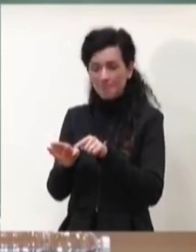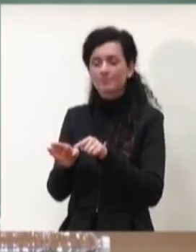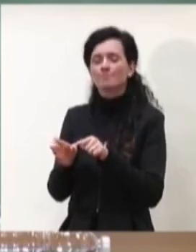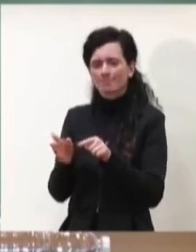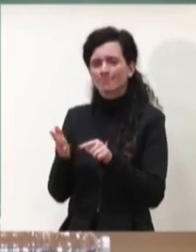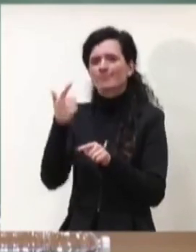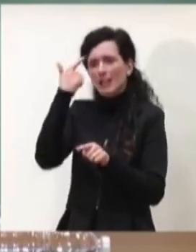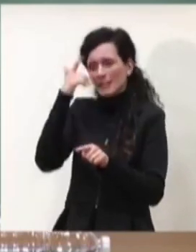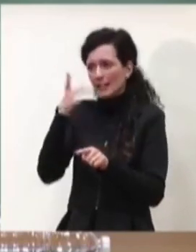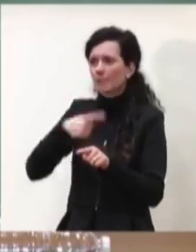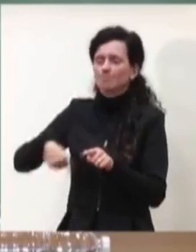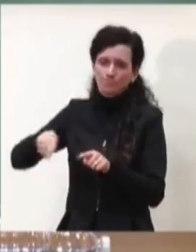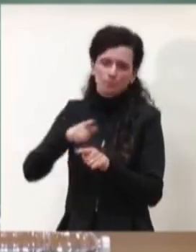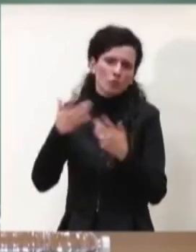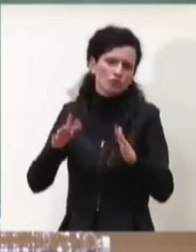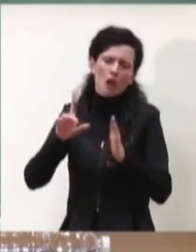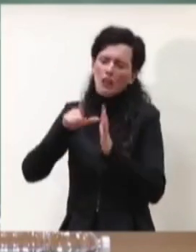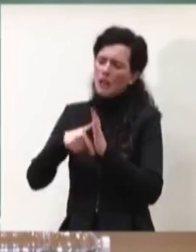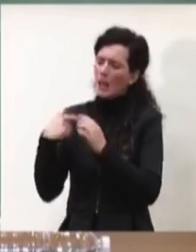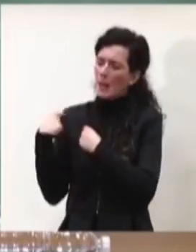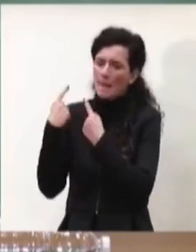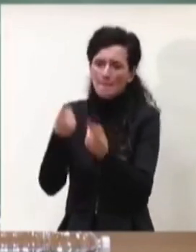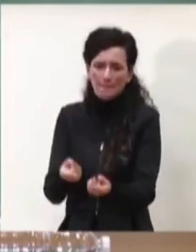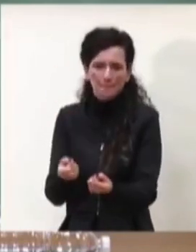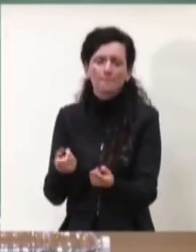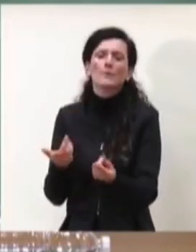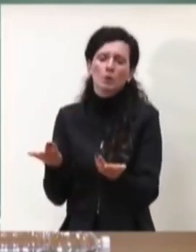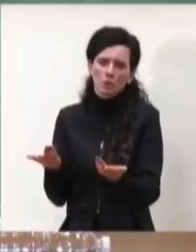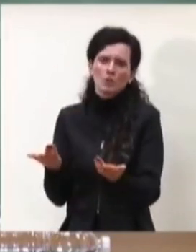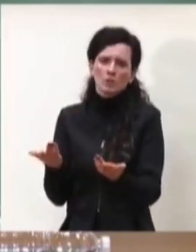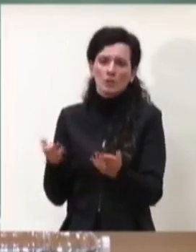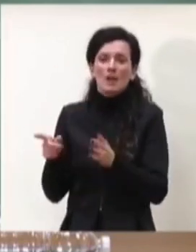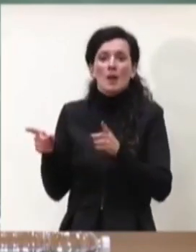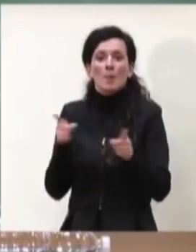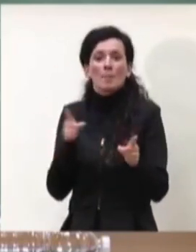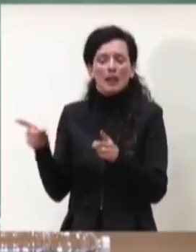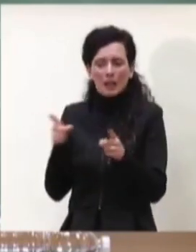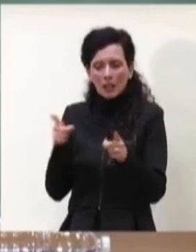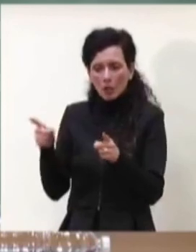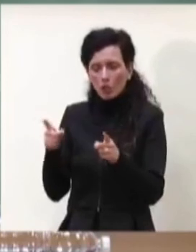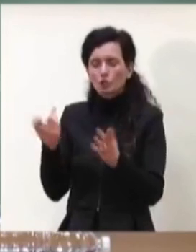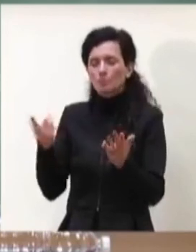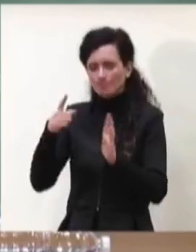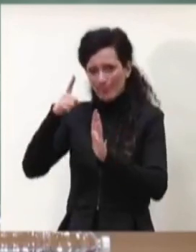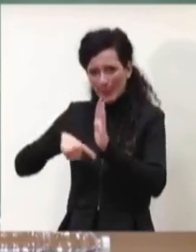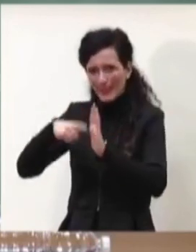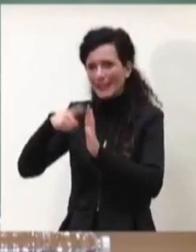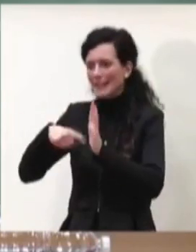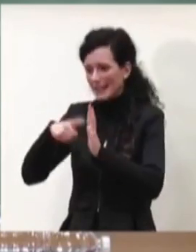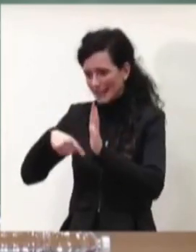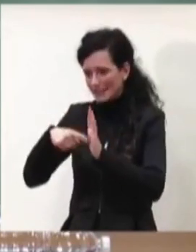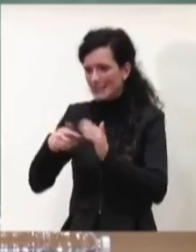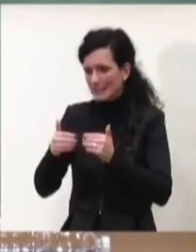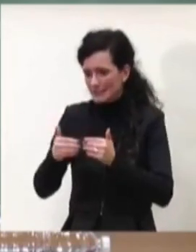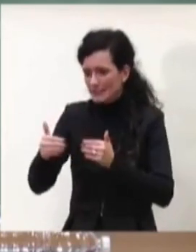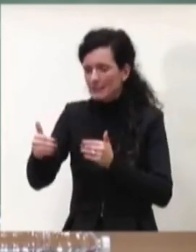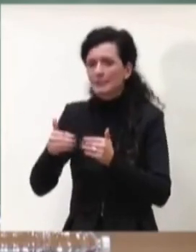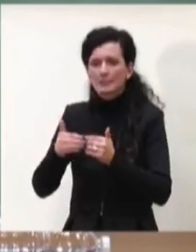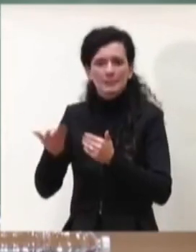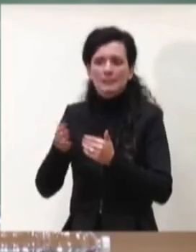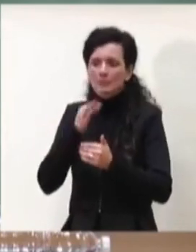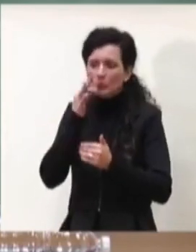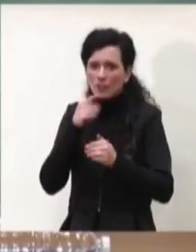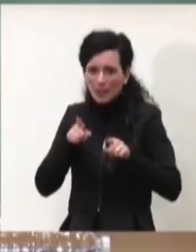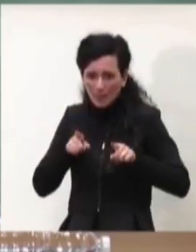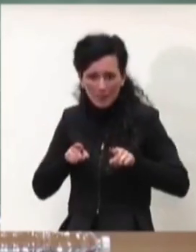siamo detti da tempo che ci sarà un periodo di qualche mese dove questa situazione sarà parallela, nel